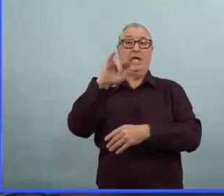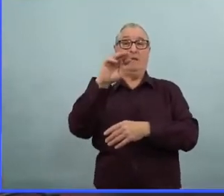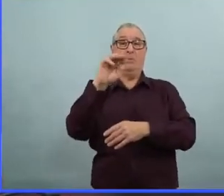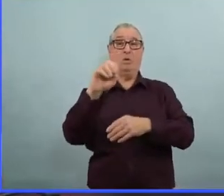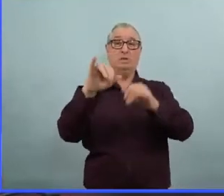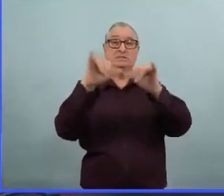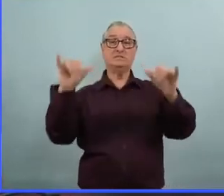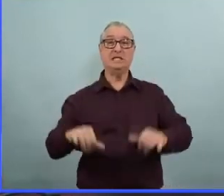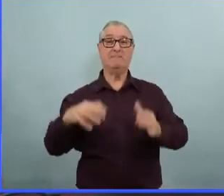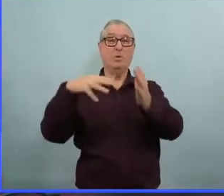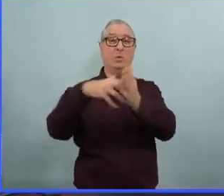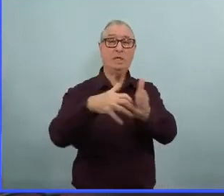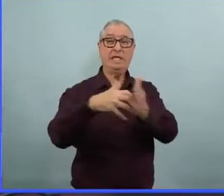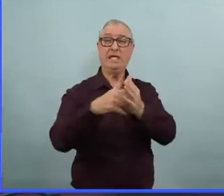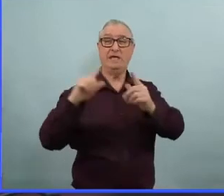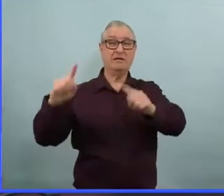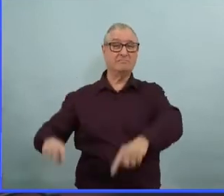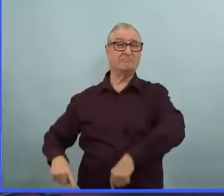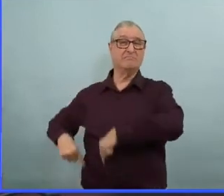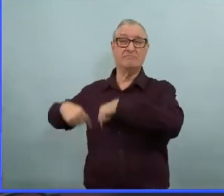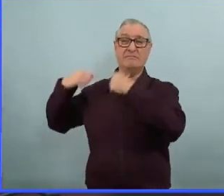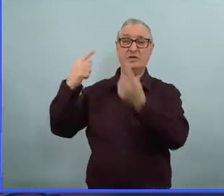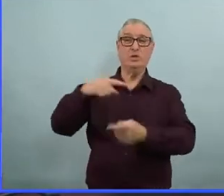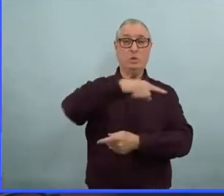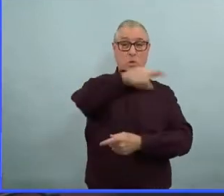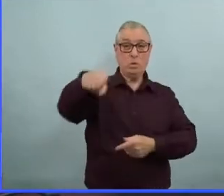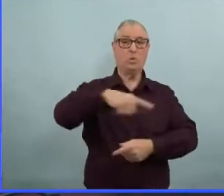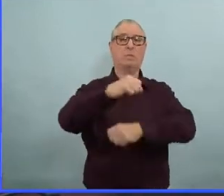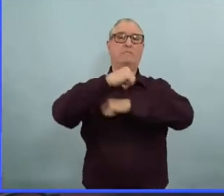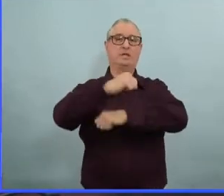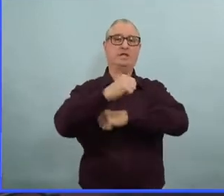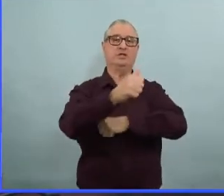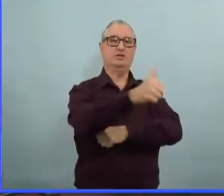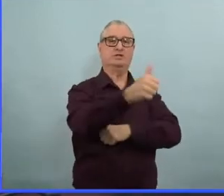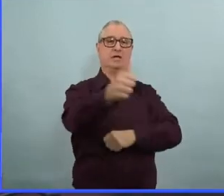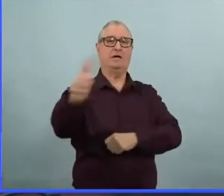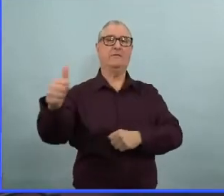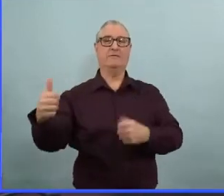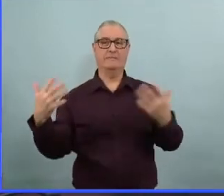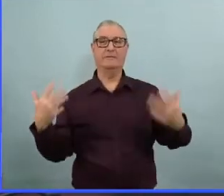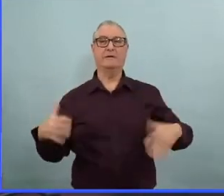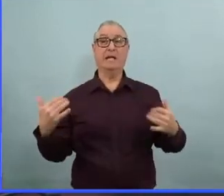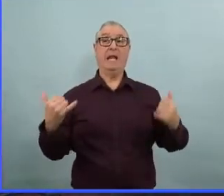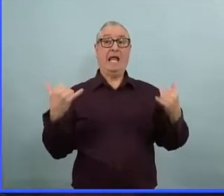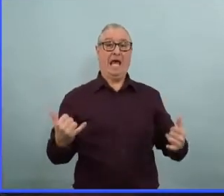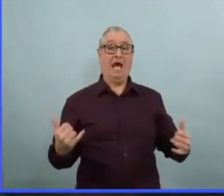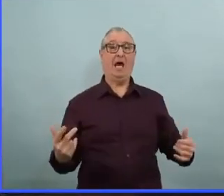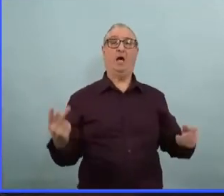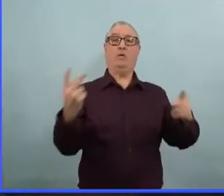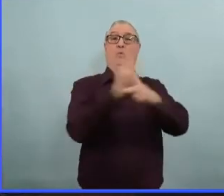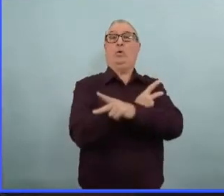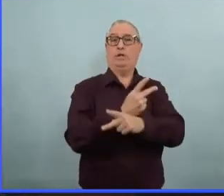activités auxquelles vous participez. Alors, nous avons toujours eu ce message pour les personnes à risque, et ça n'a pas changé.